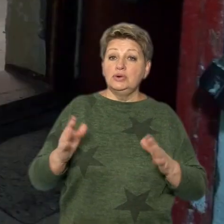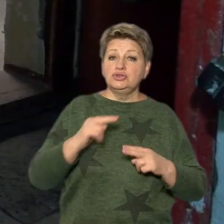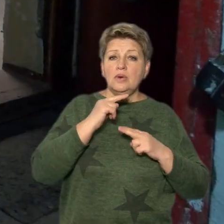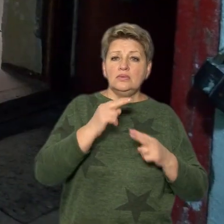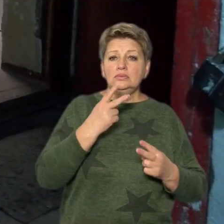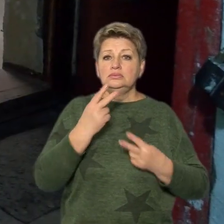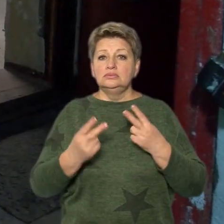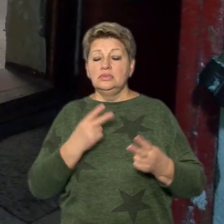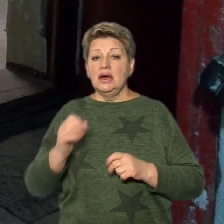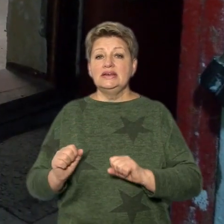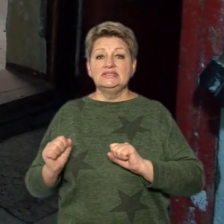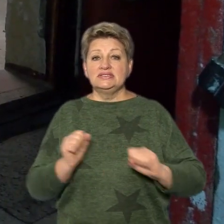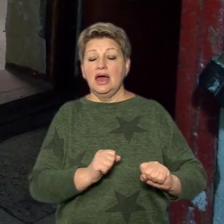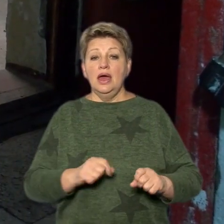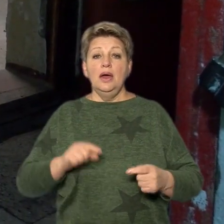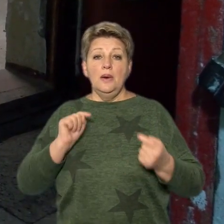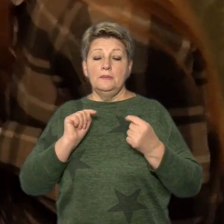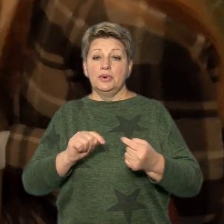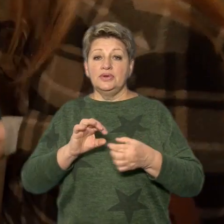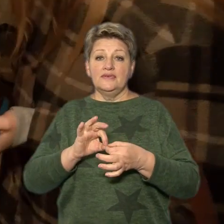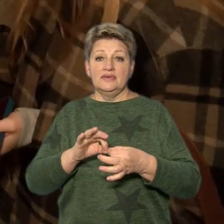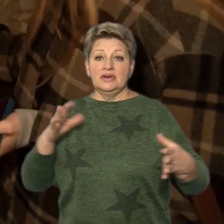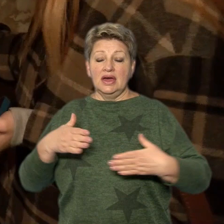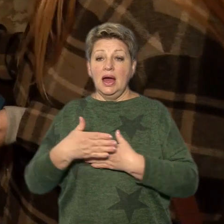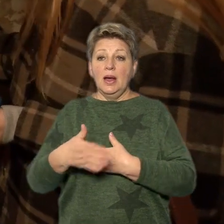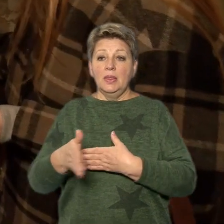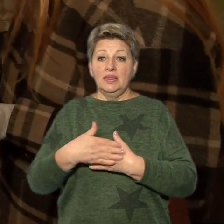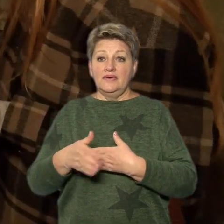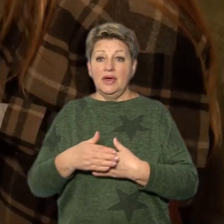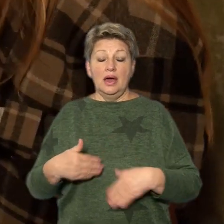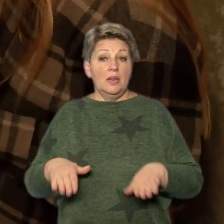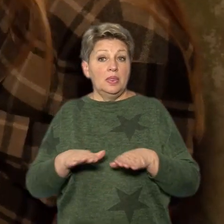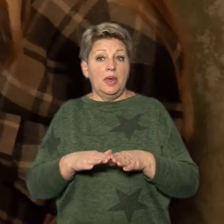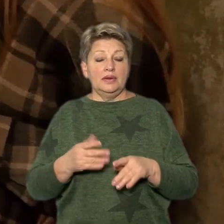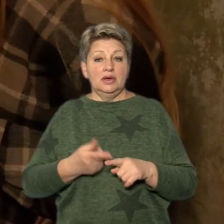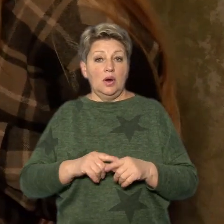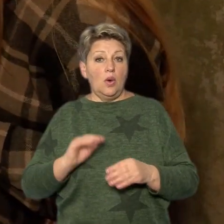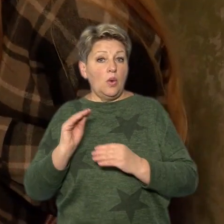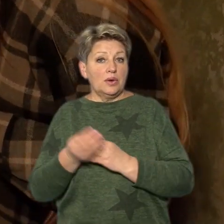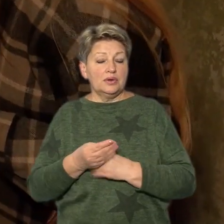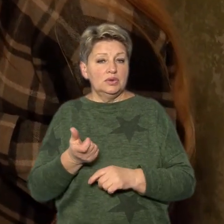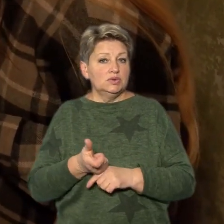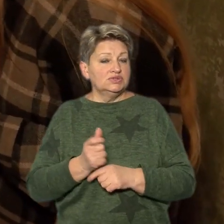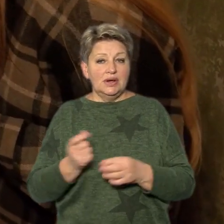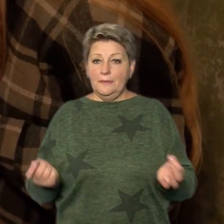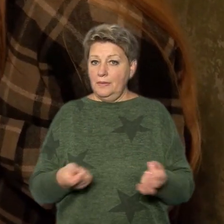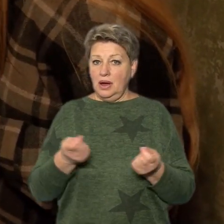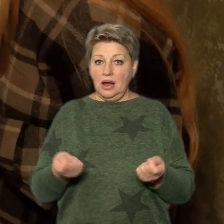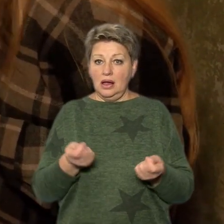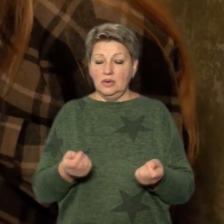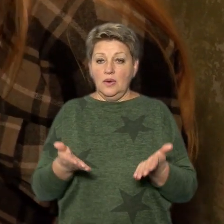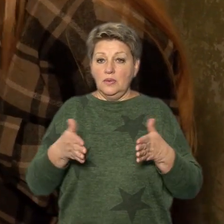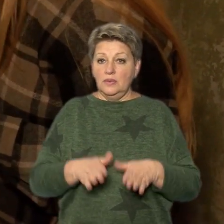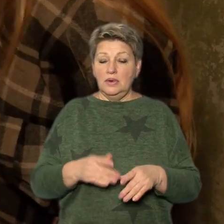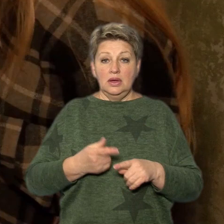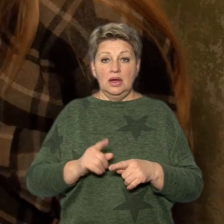увагу захисні протирадіаційні двері. Насправді таких укриттів дуже мало залишилось наразі. Це